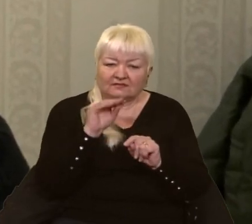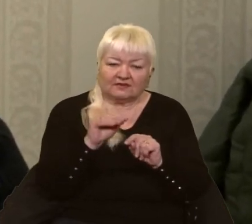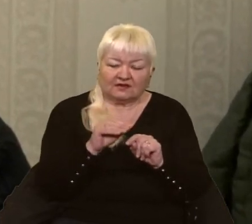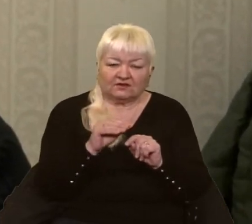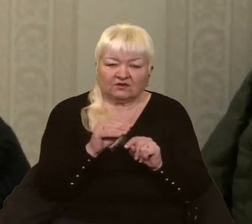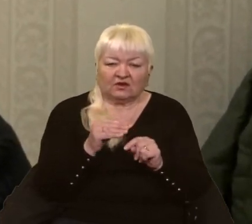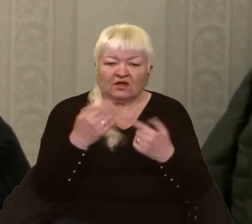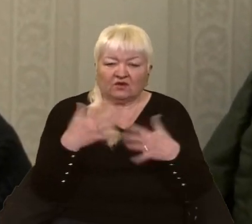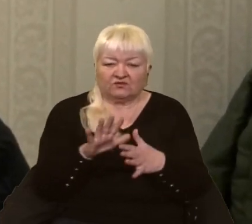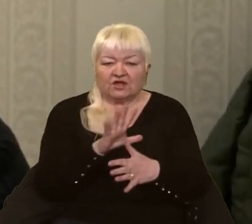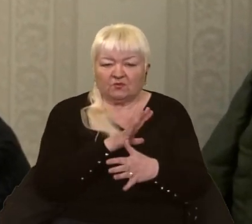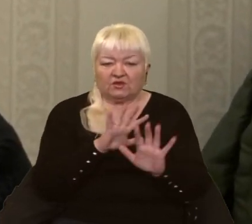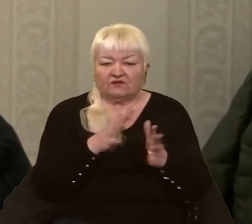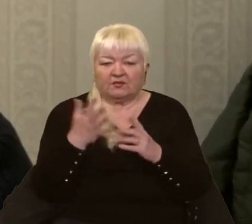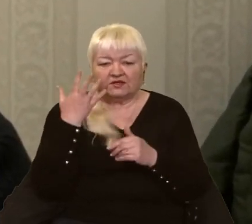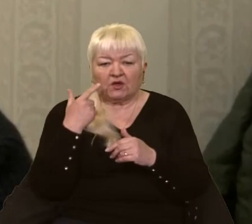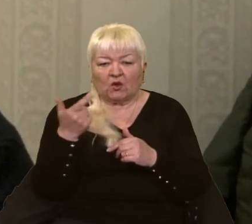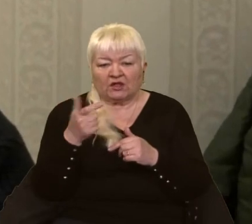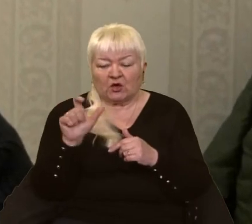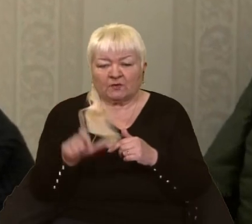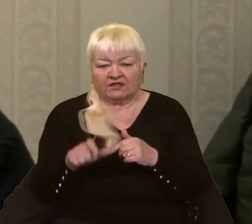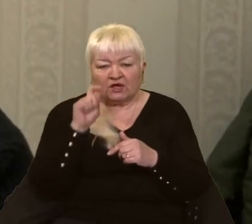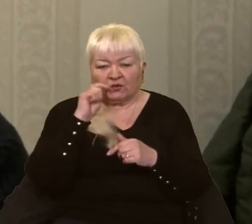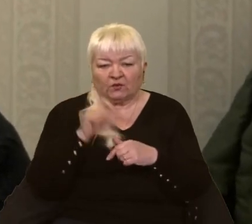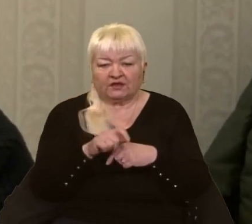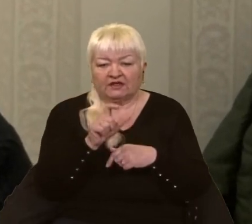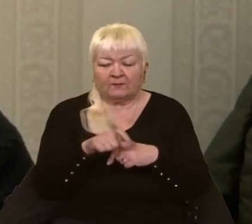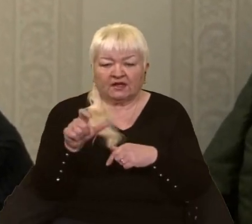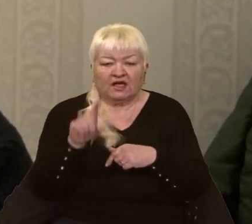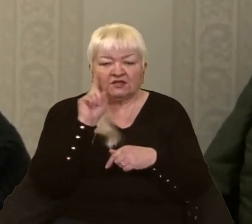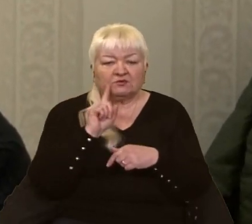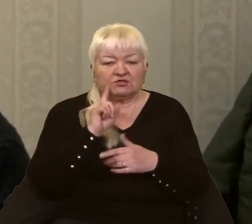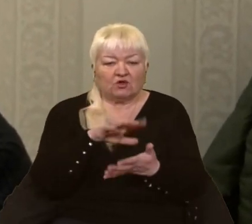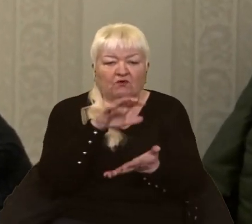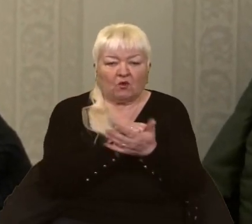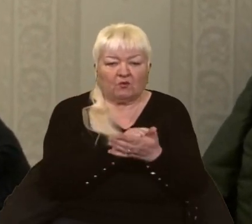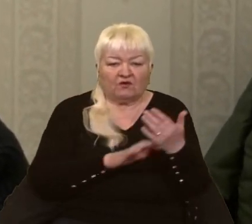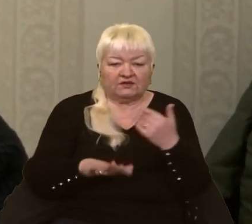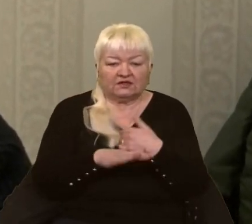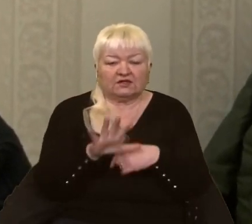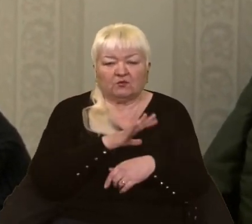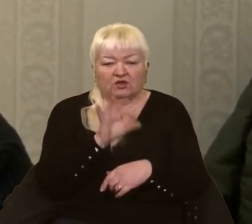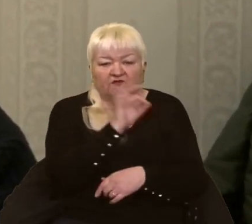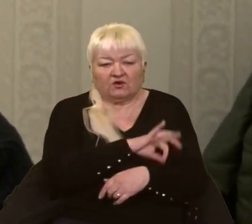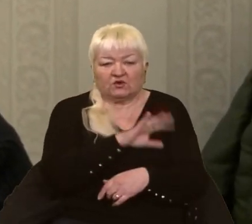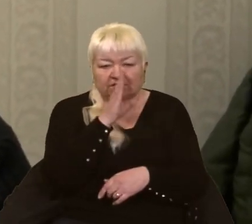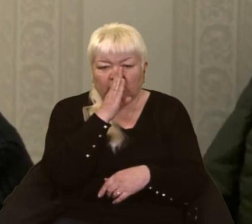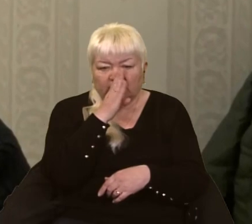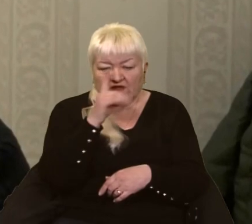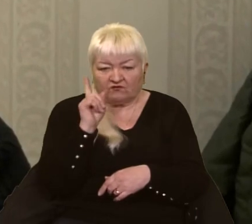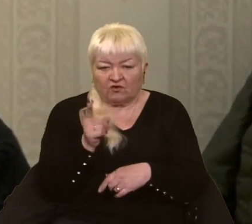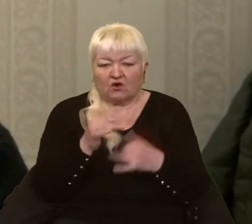Це неодноразові випадки, коли громадяни України, мешканці тимчасово окупованих територій були використовані ворогом